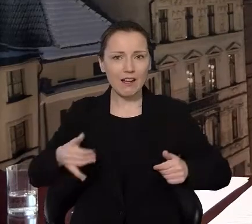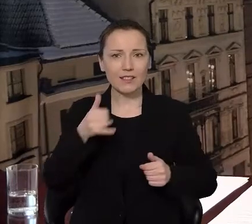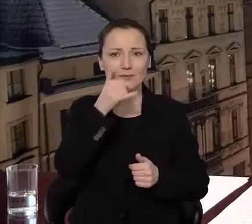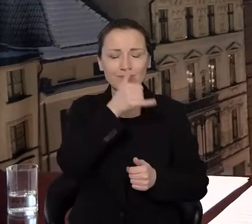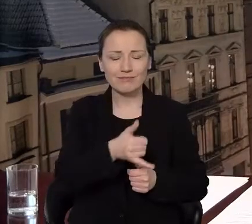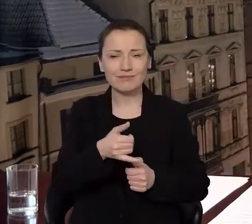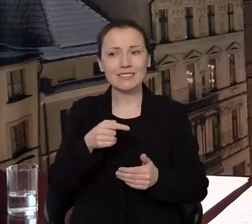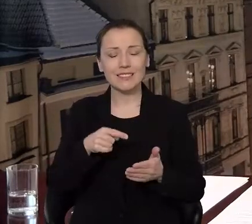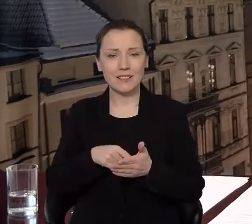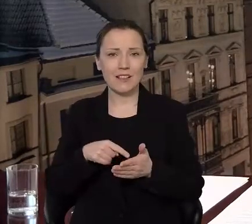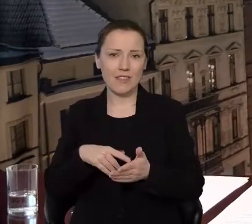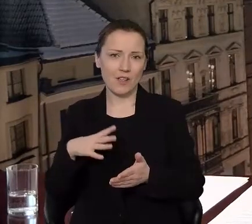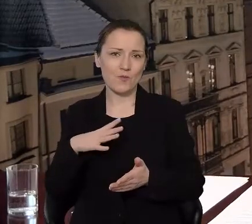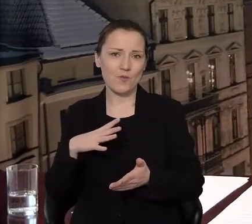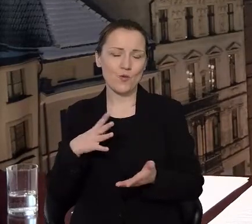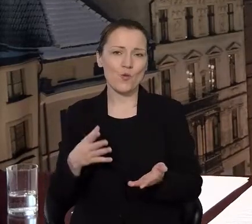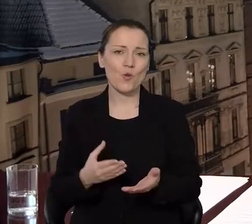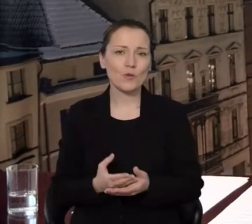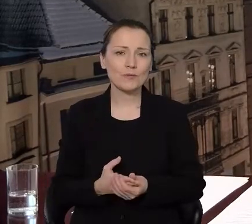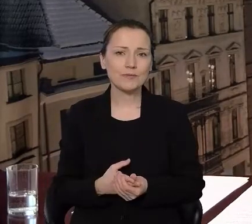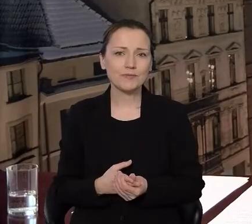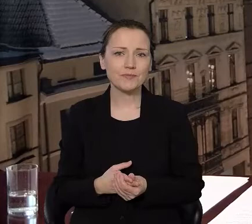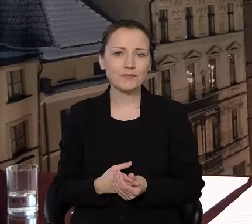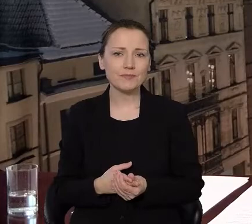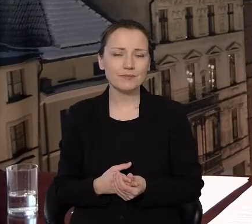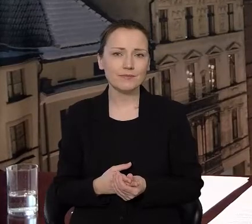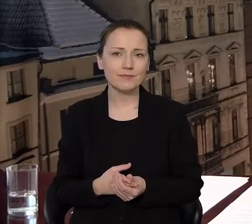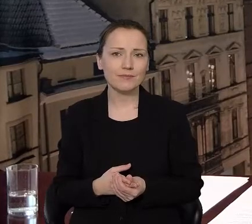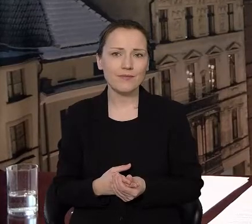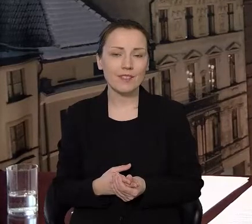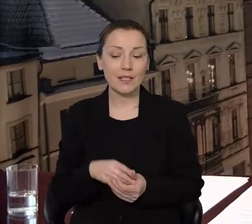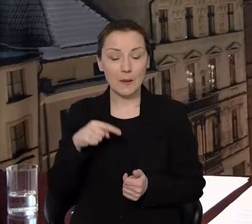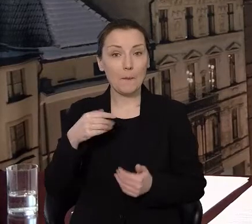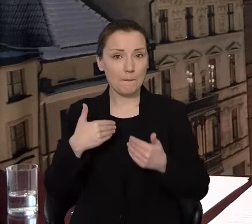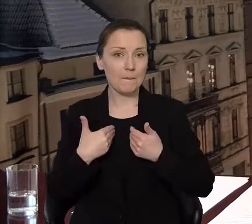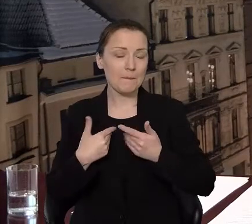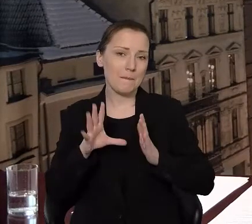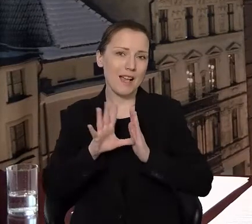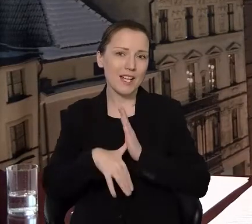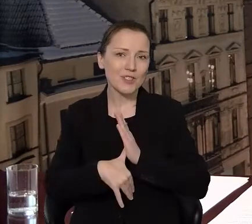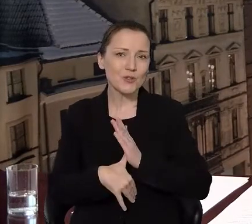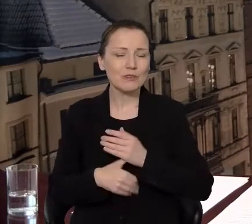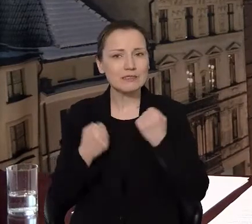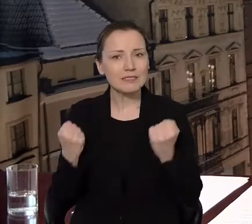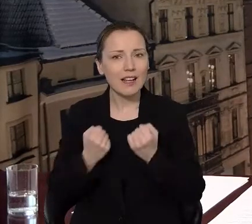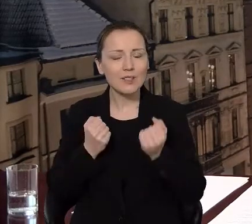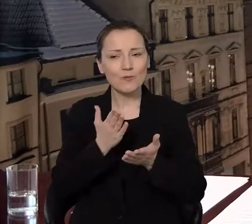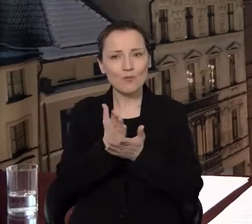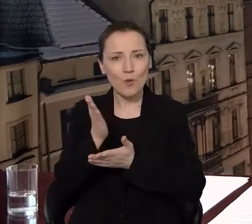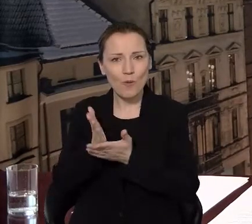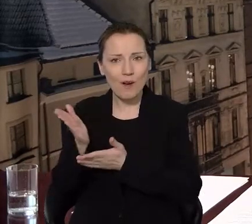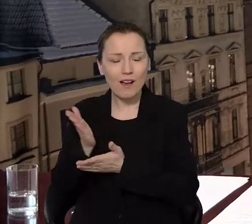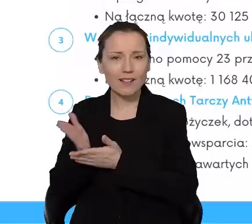Takie były realia tamtego czasu. Jako miasto staraliśmy się pomagać